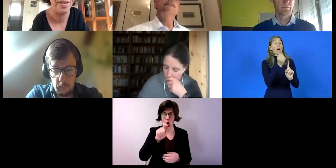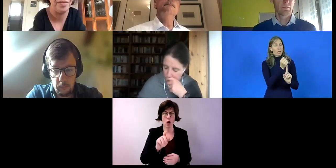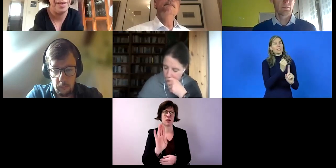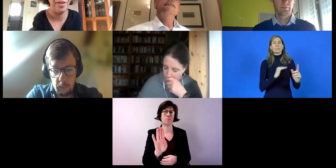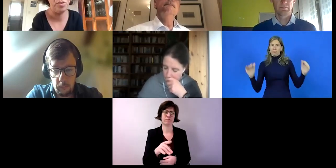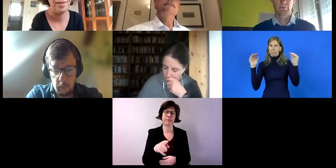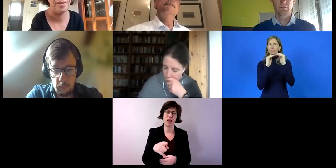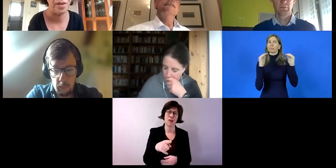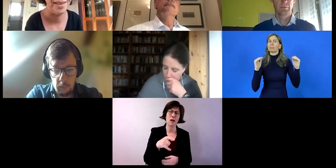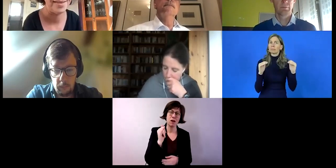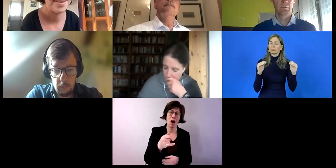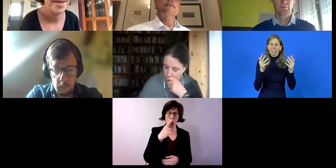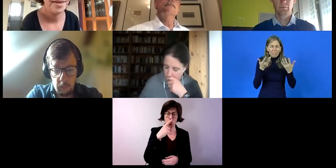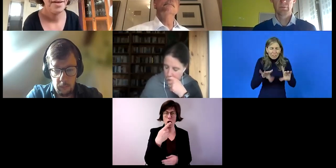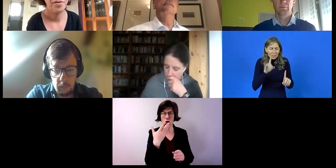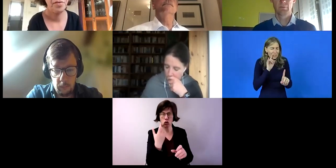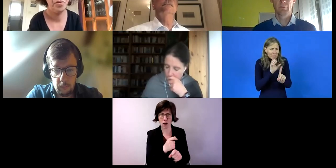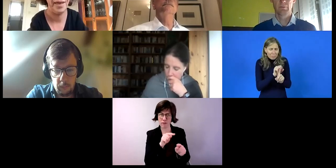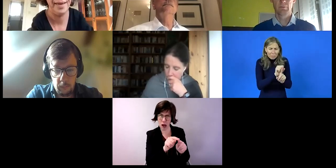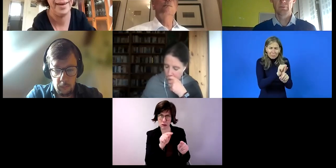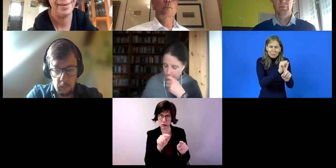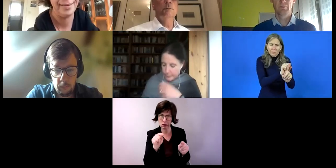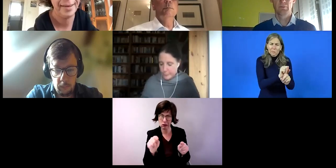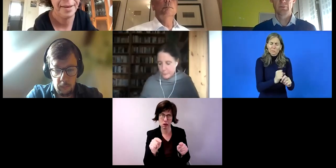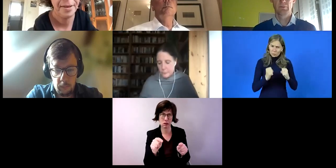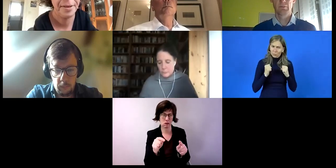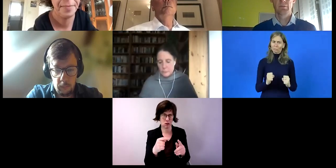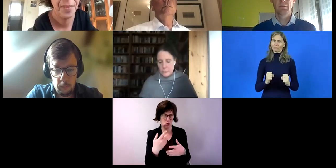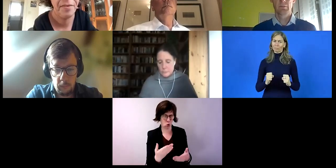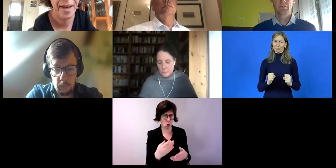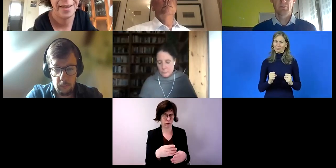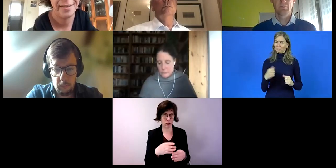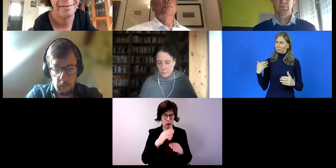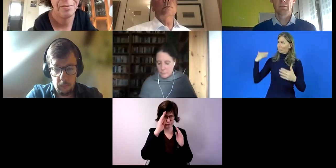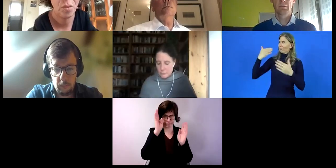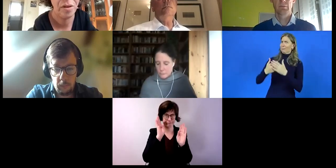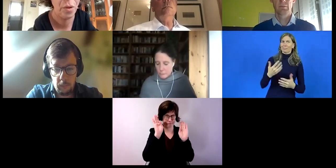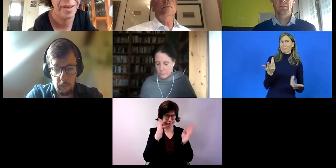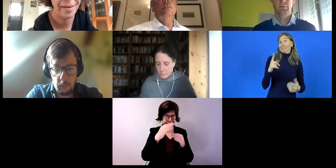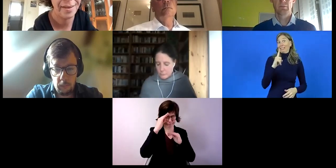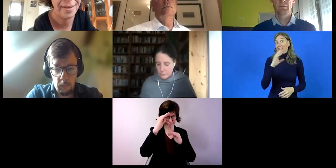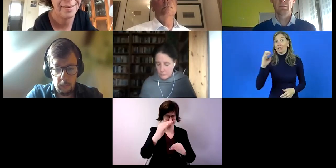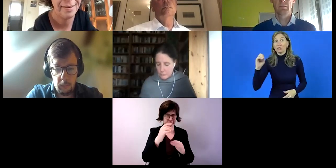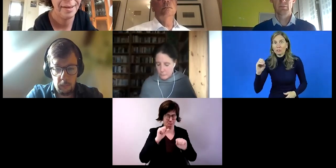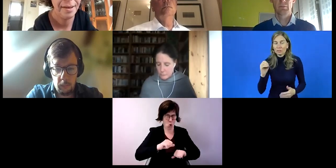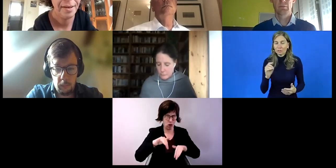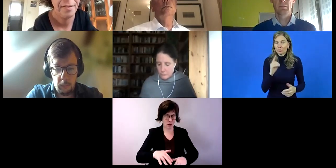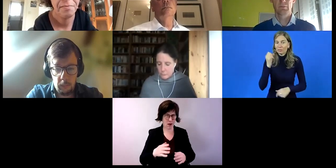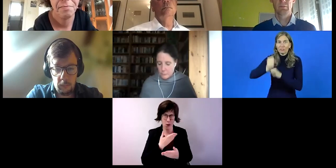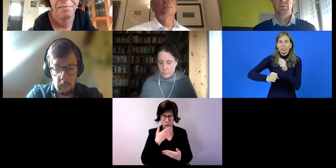dir wird auf jeden Fall nur dieses oder dieses. Und du kein eigentliches Wahlrecht oder eine Möglichkeit hast.